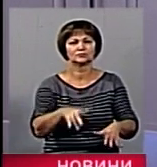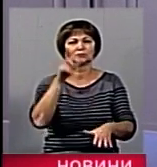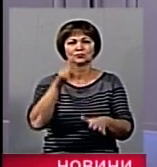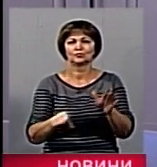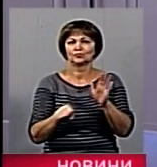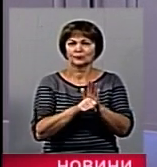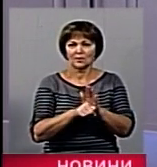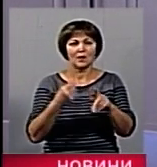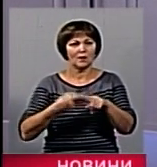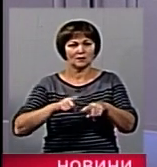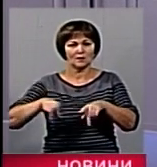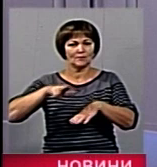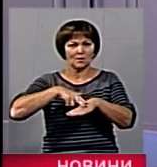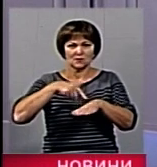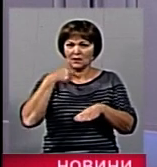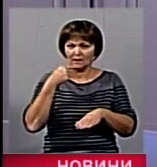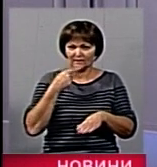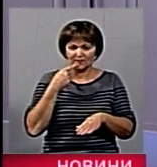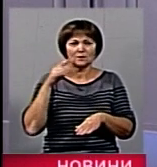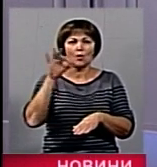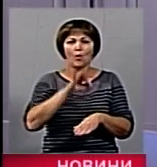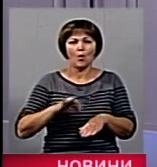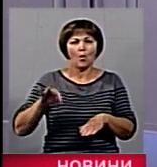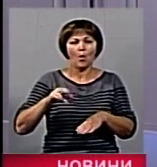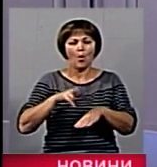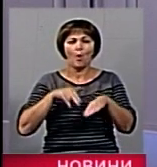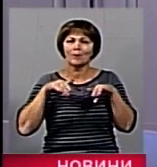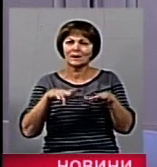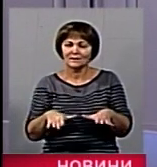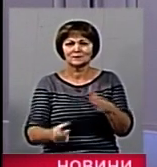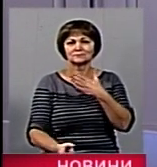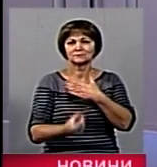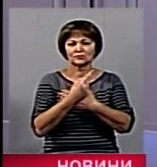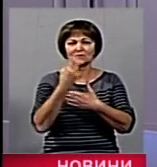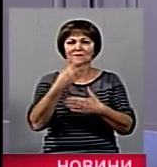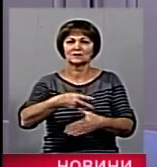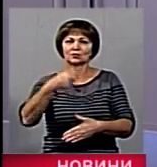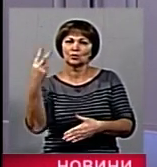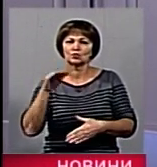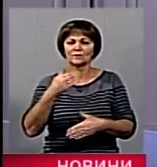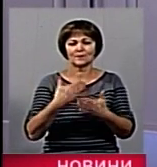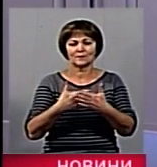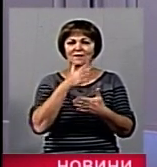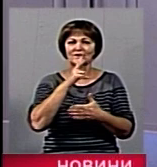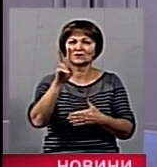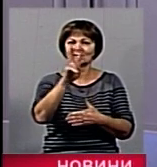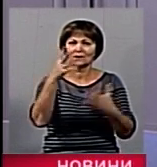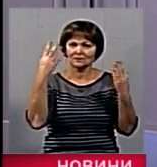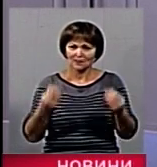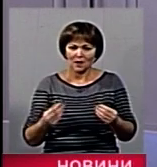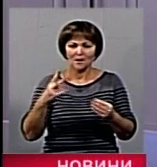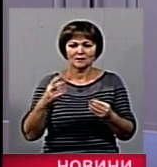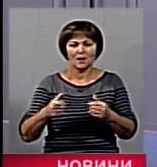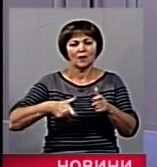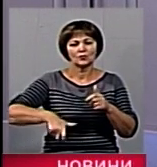інформації місцевого відділу поліції йдеться, зокрема, слідчо-оперативна група встановила, що 22 жовтня близько 14-ї години на